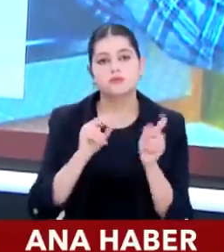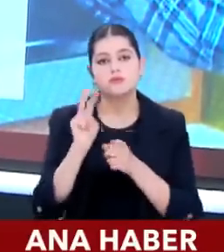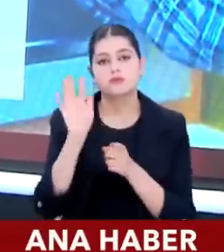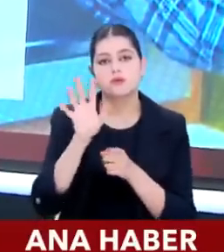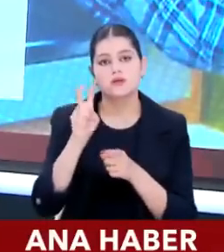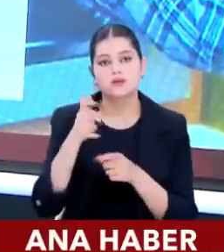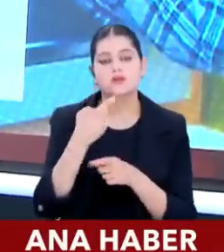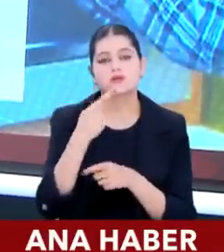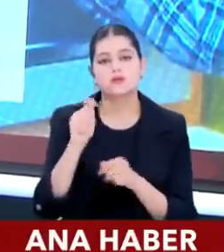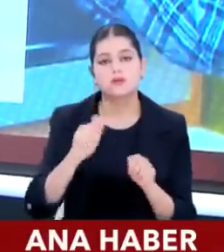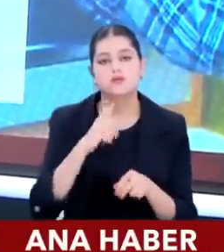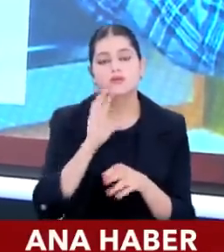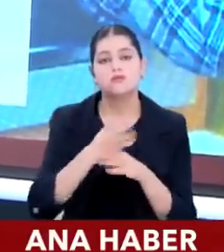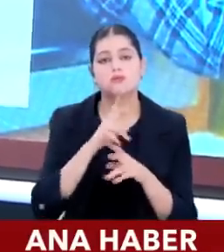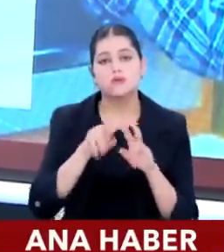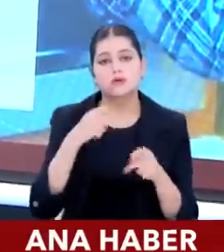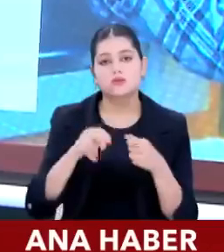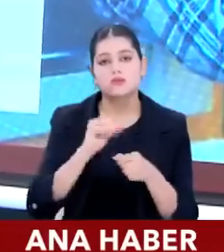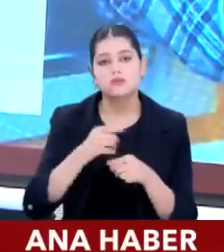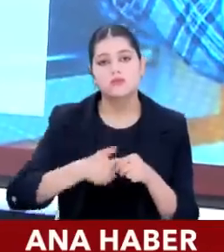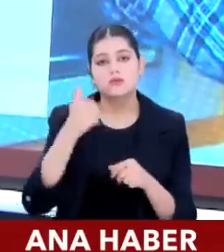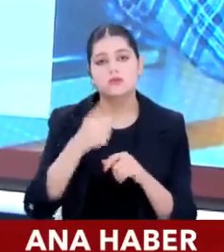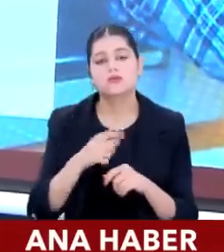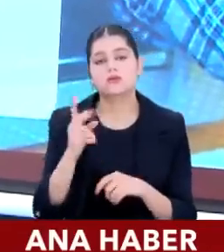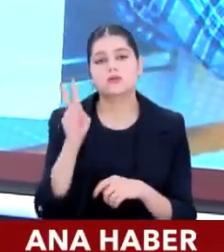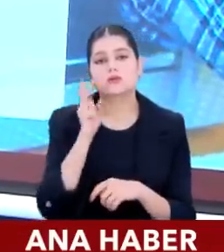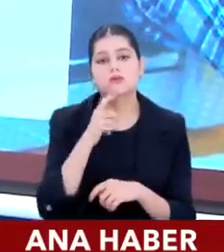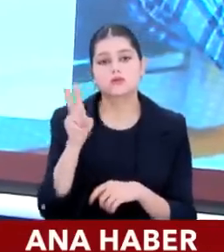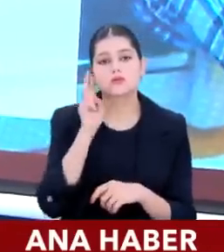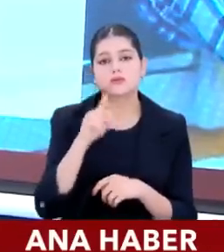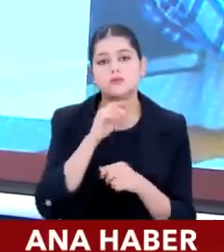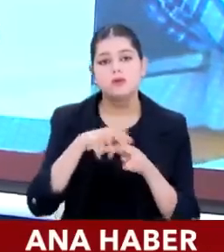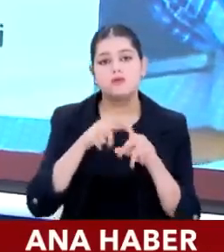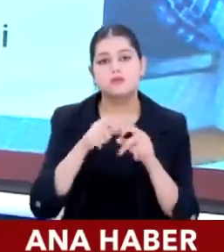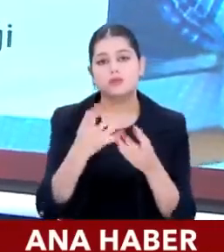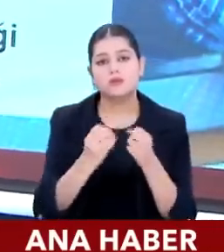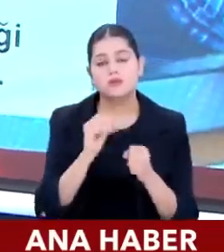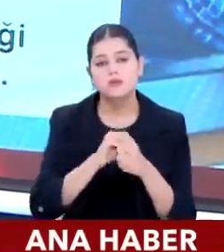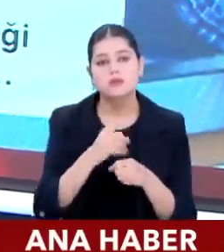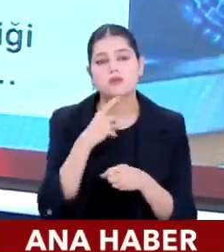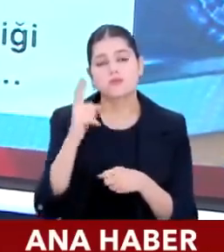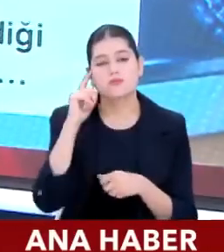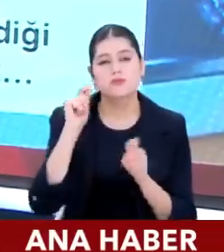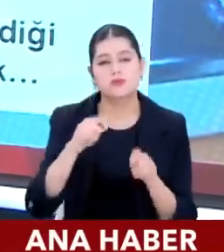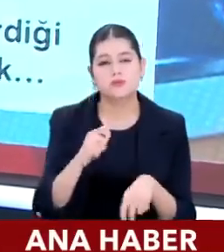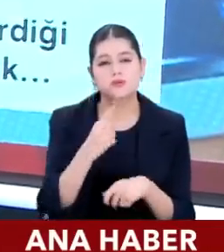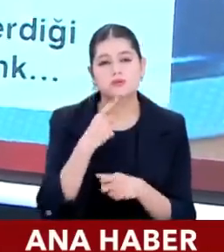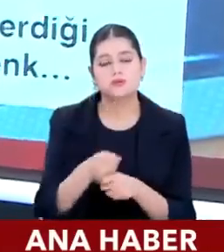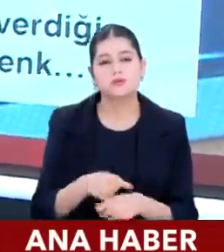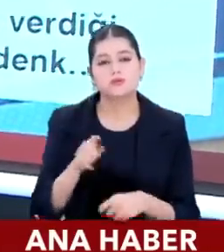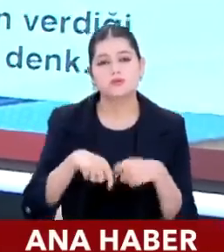%58 dedi. Şayet Merkez Bankası Başkanı'nın yıl sonu enflasyon tahminini baz alırsanız o zaman